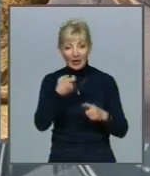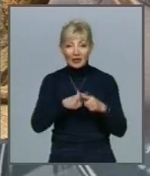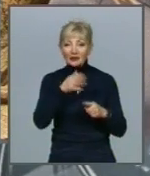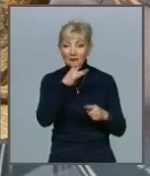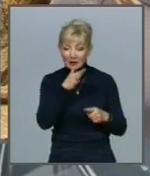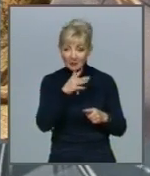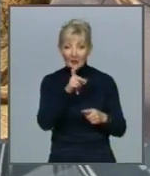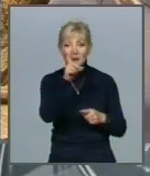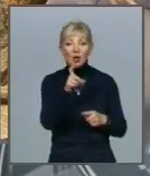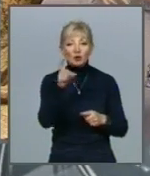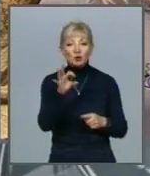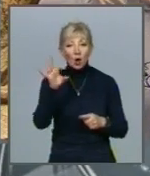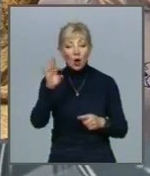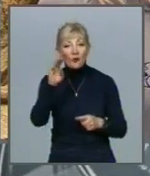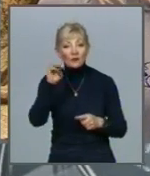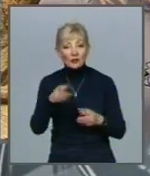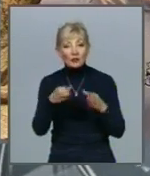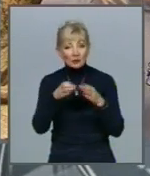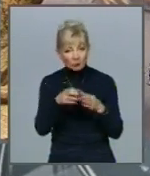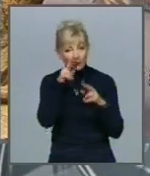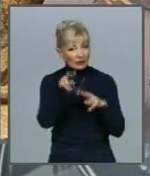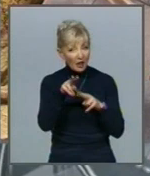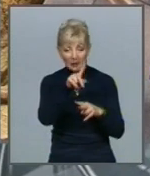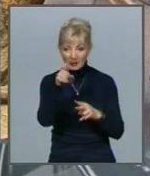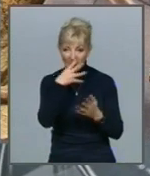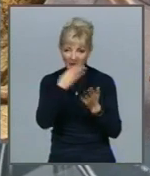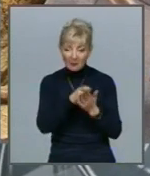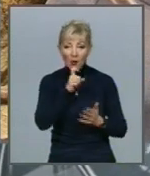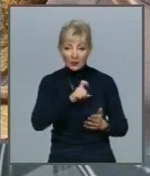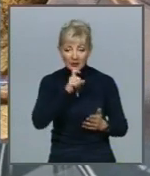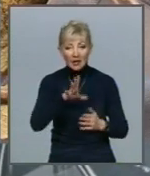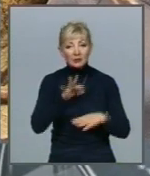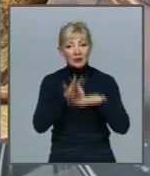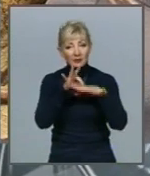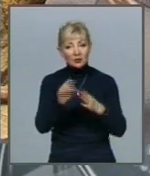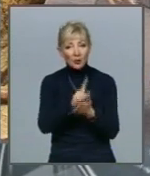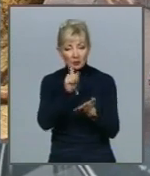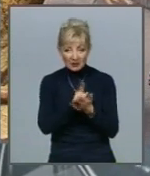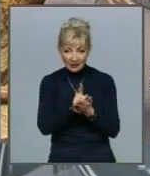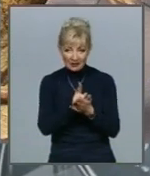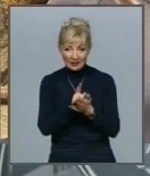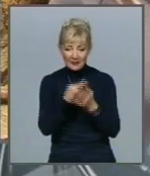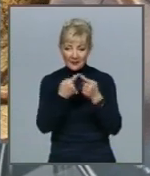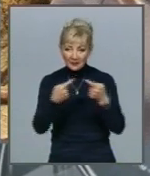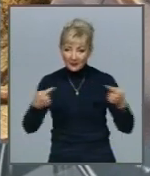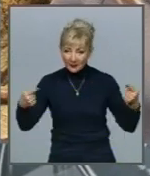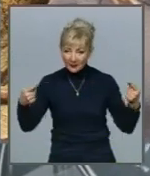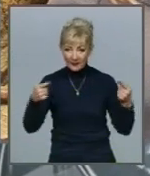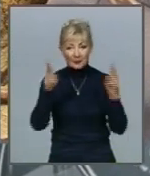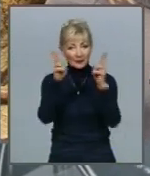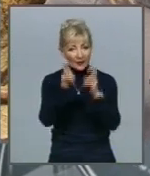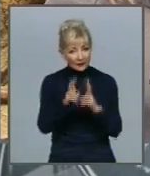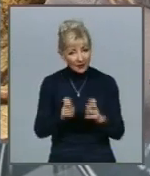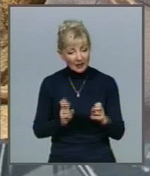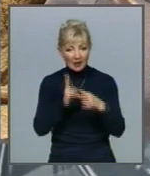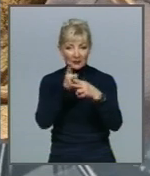зооветеринарної служби здійснювали пильний нагляд за своїми підопічними Були проведені обов'язкові діагностичні дослідження, профілактична